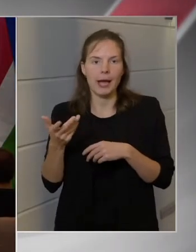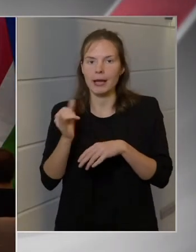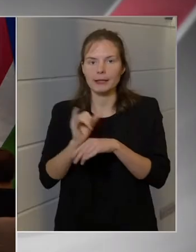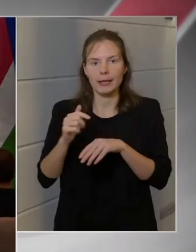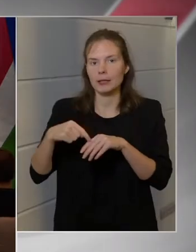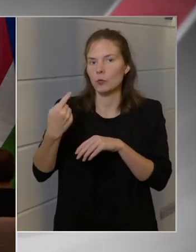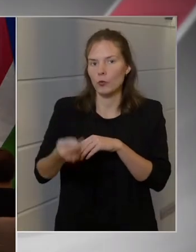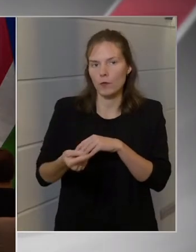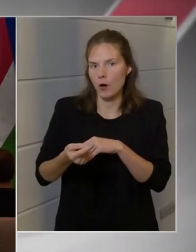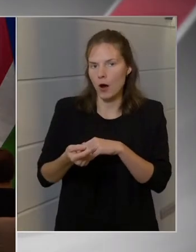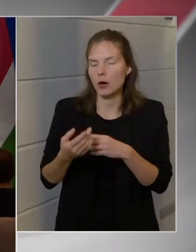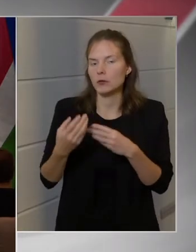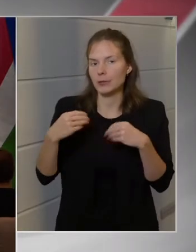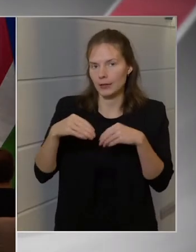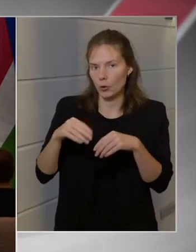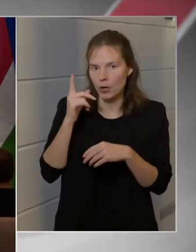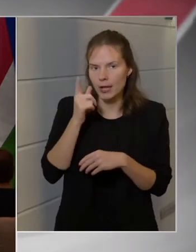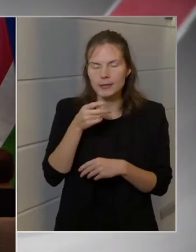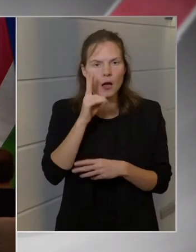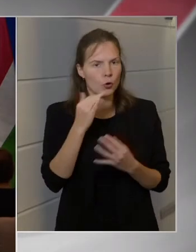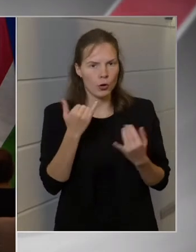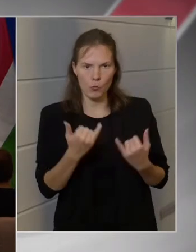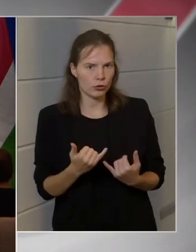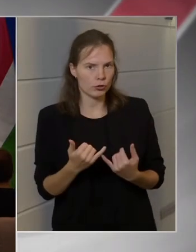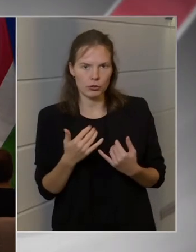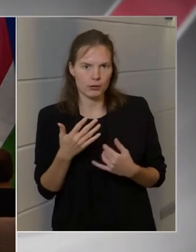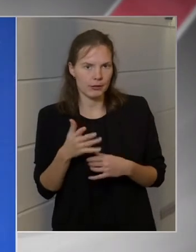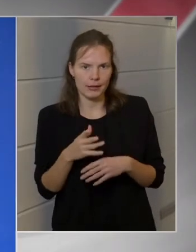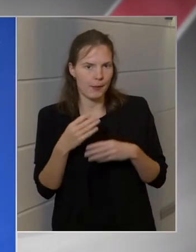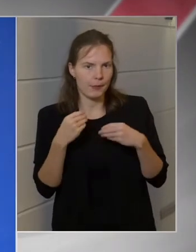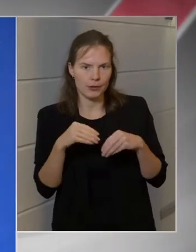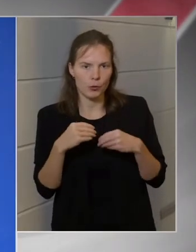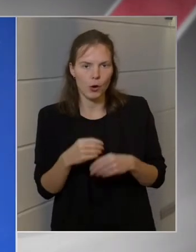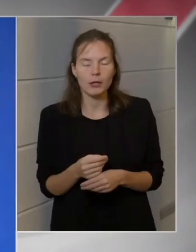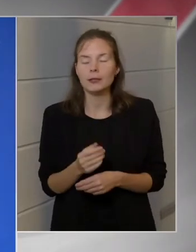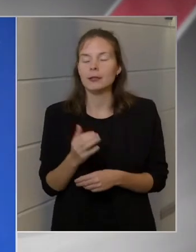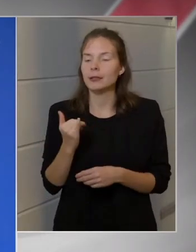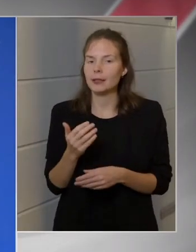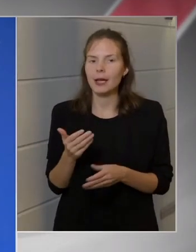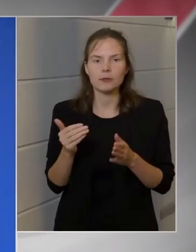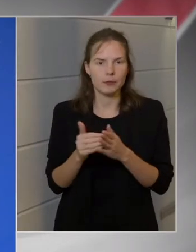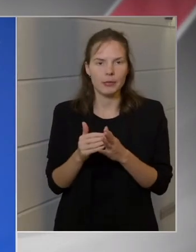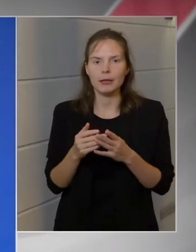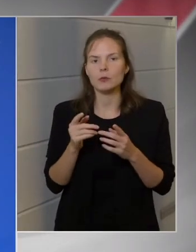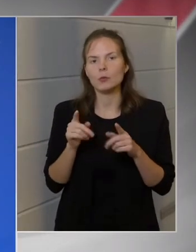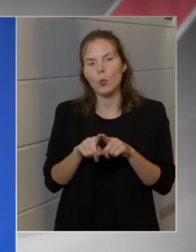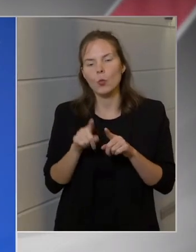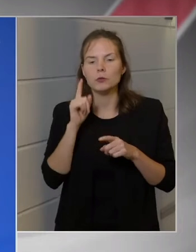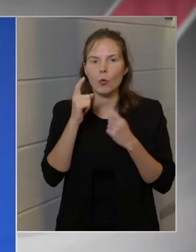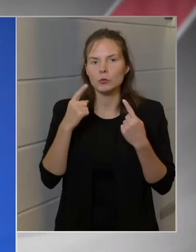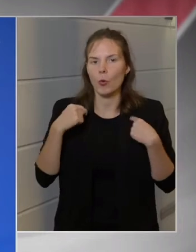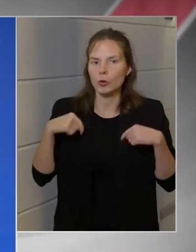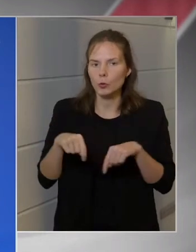lesz. Most nem akkor, ha jól értem. Igen, tehát mi úgy gondoljuk, hogy ott, ahol az emberek